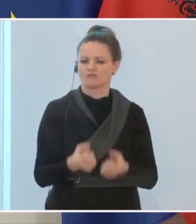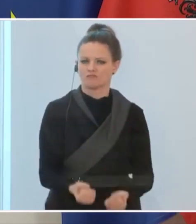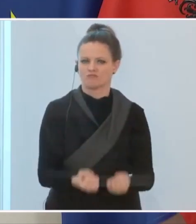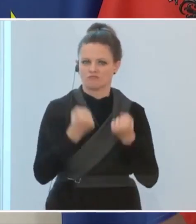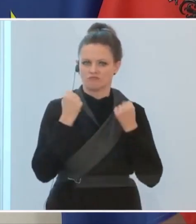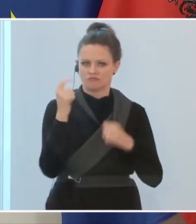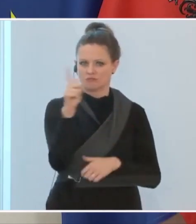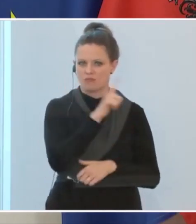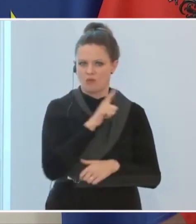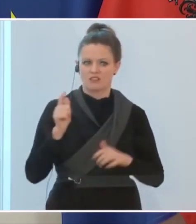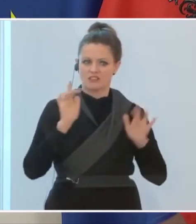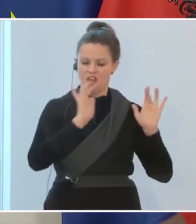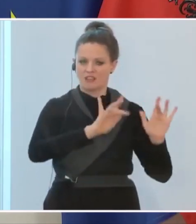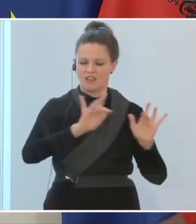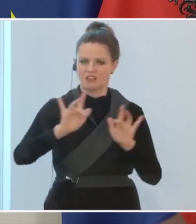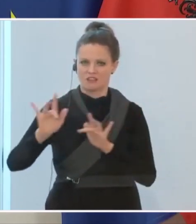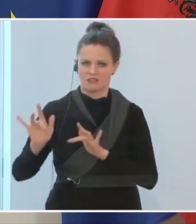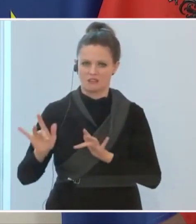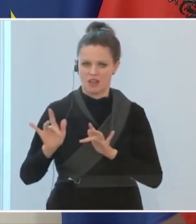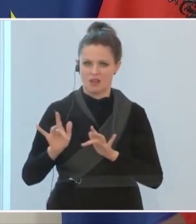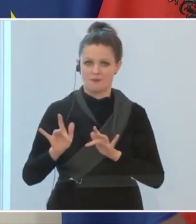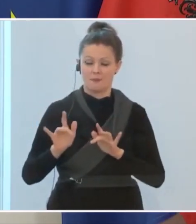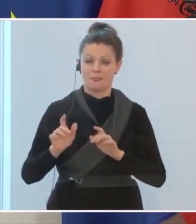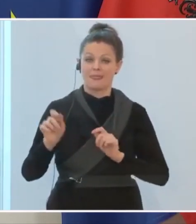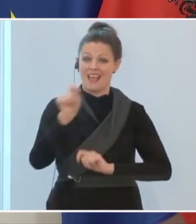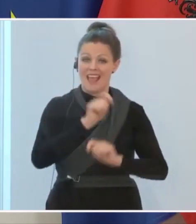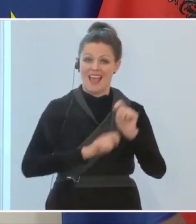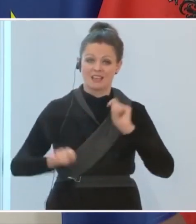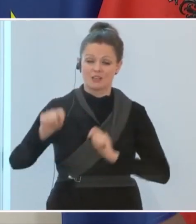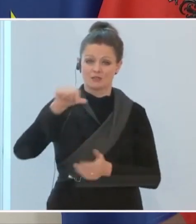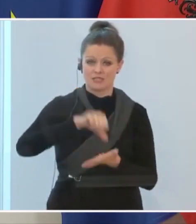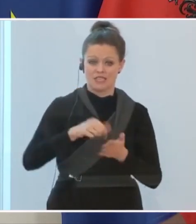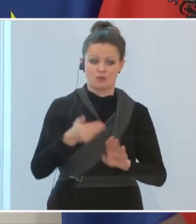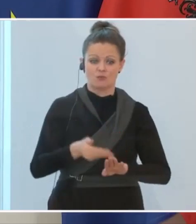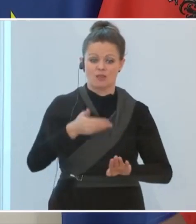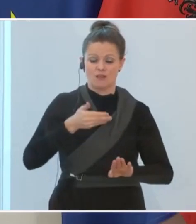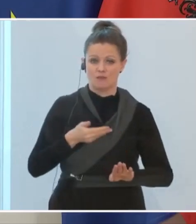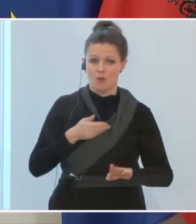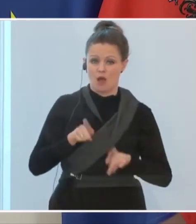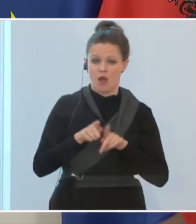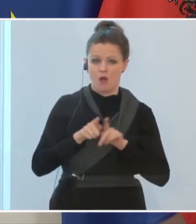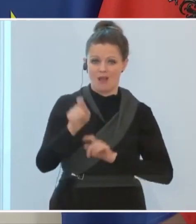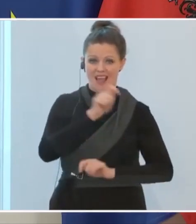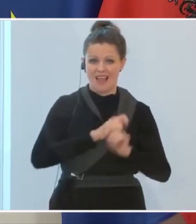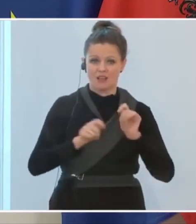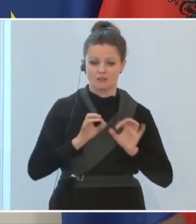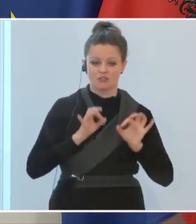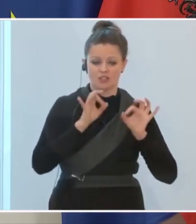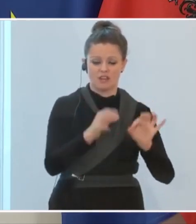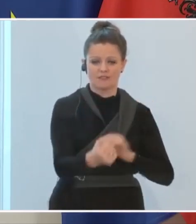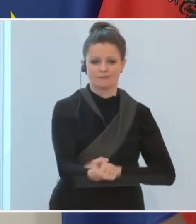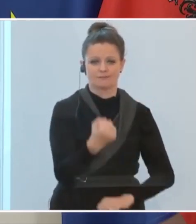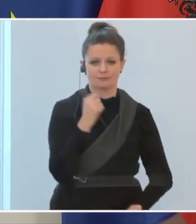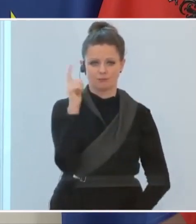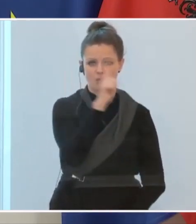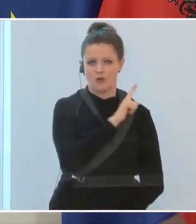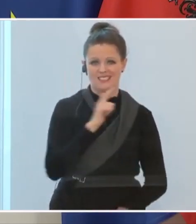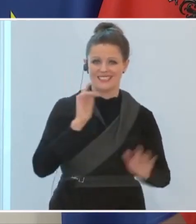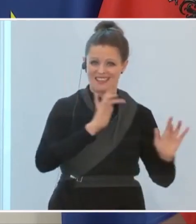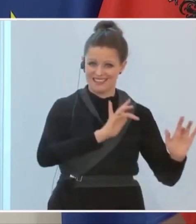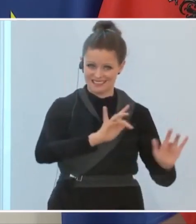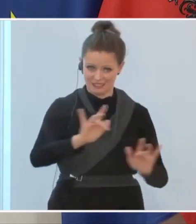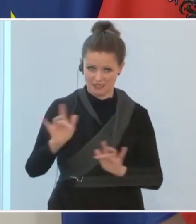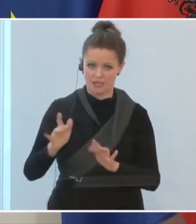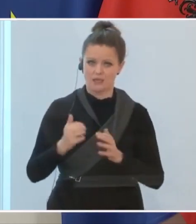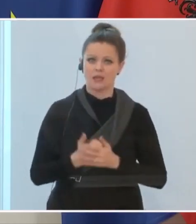starke Polizeipräsenz haben, vor den Einkaufszentren, dass wir bei den Einkaufsstraßen starke Polizeipräsenz haben. Die Polizei